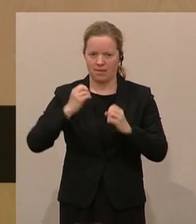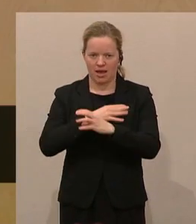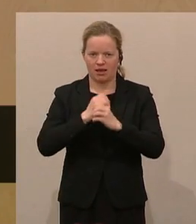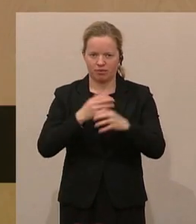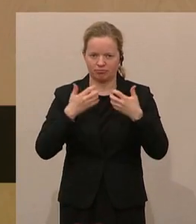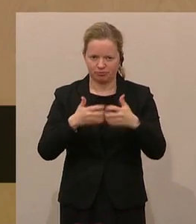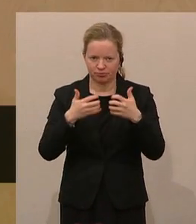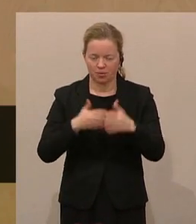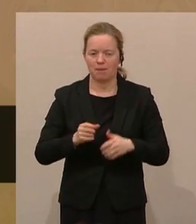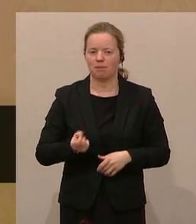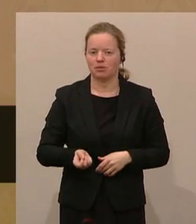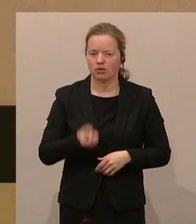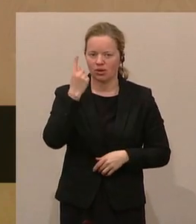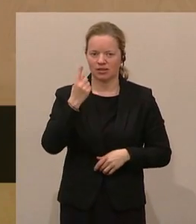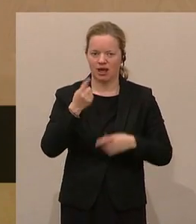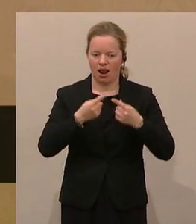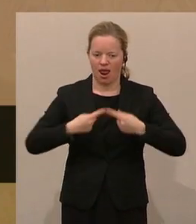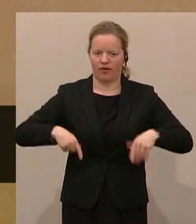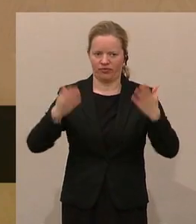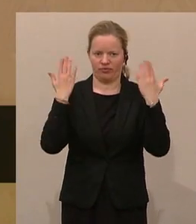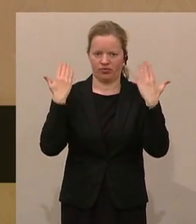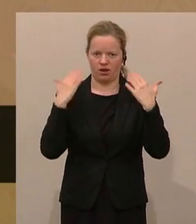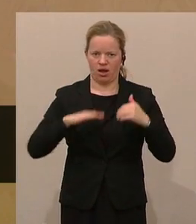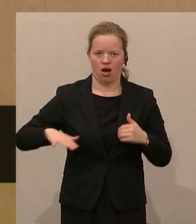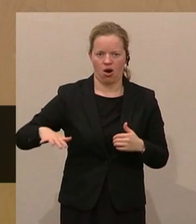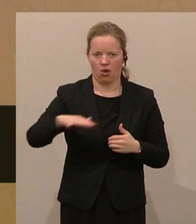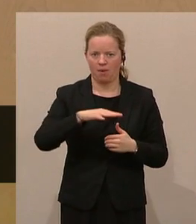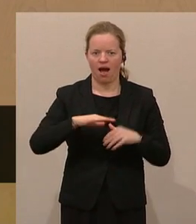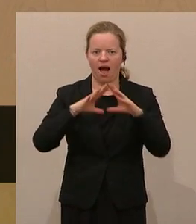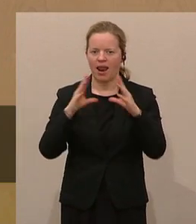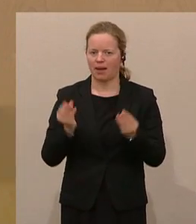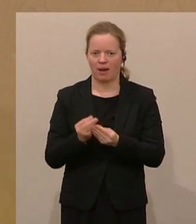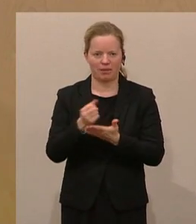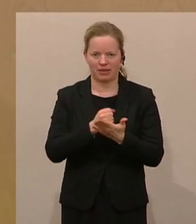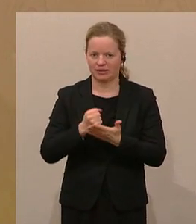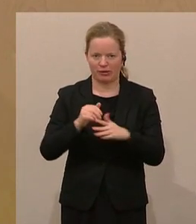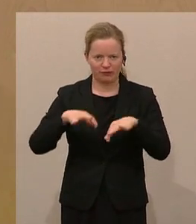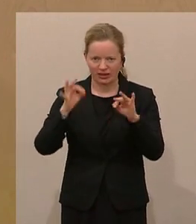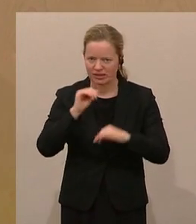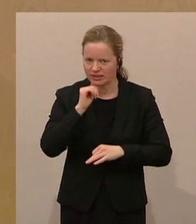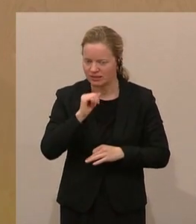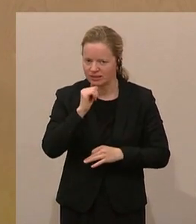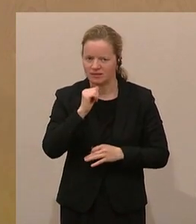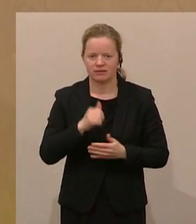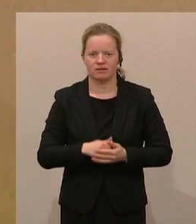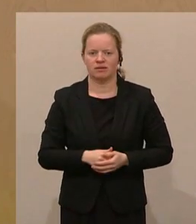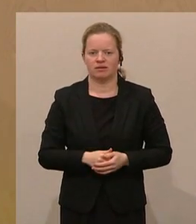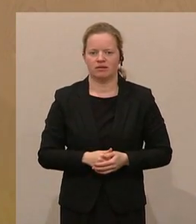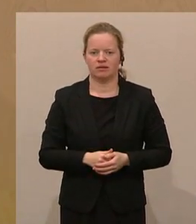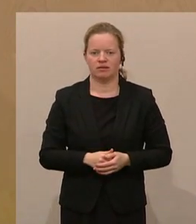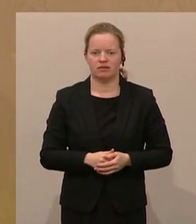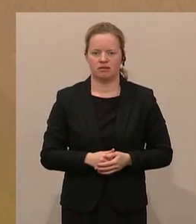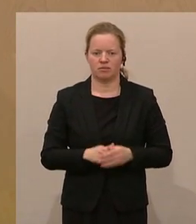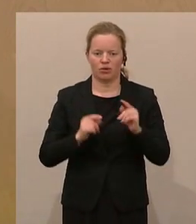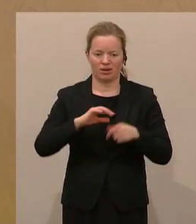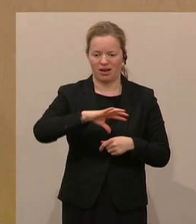im ländlichen Raum kommt es immer wieder vor, dass man keinen Allgemeinmediziner findet. Für die Gemeinde, dass in ganzen